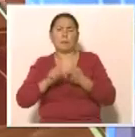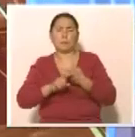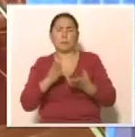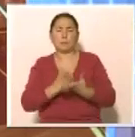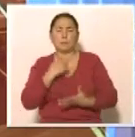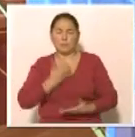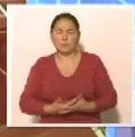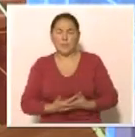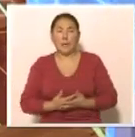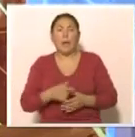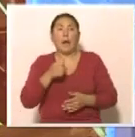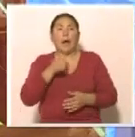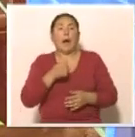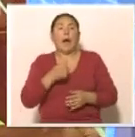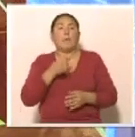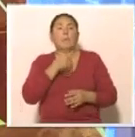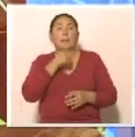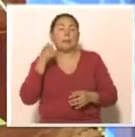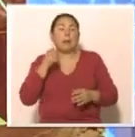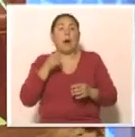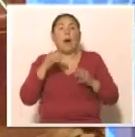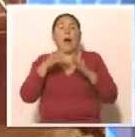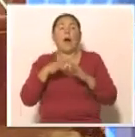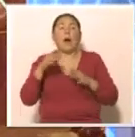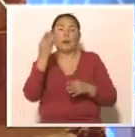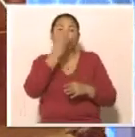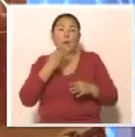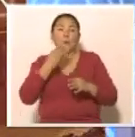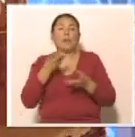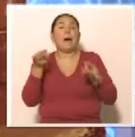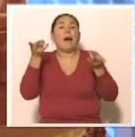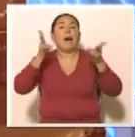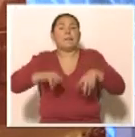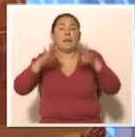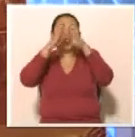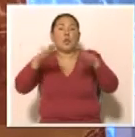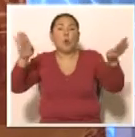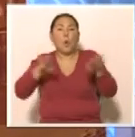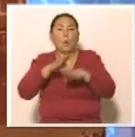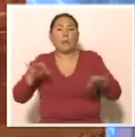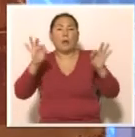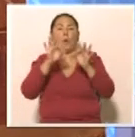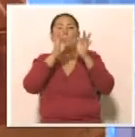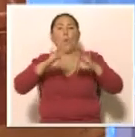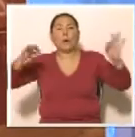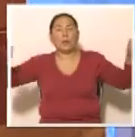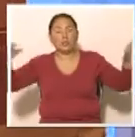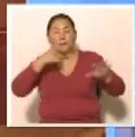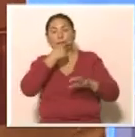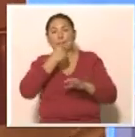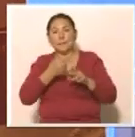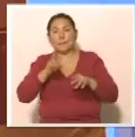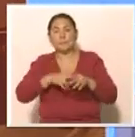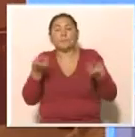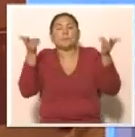Бұйы лақтауда жаңа жылдық шыршаны орнатуға және қала көшелерін безендіруге мемлекеттік бюджеттен қаражат бөлімбейді.